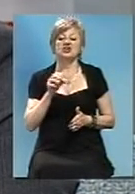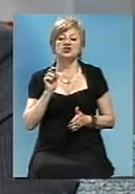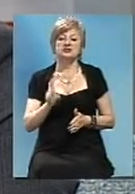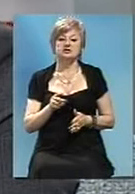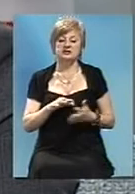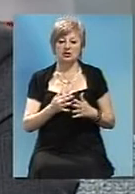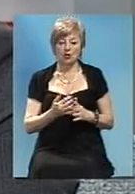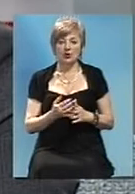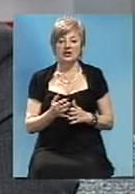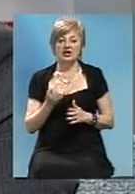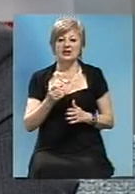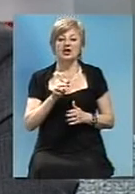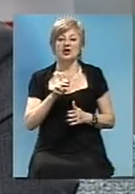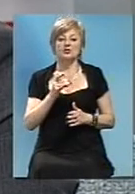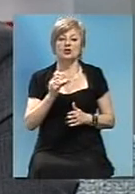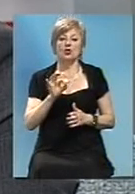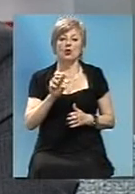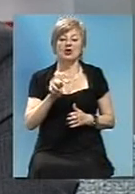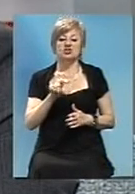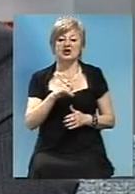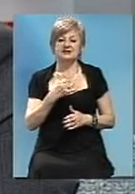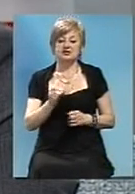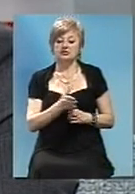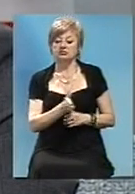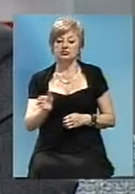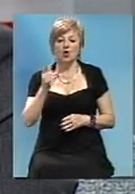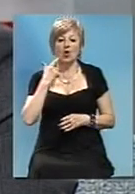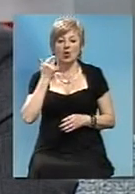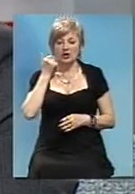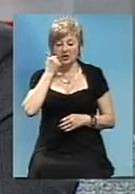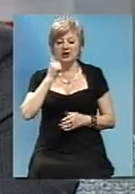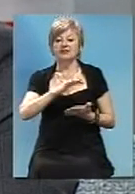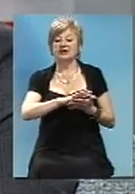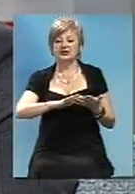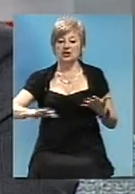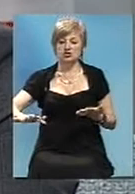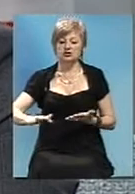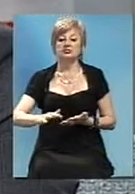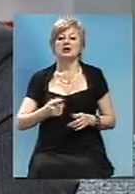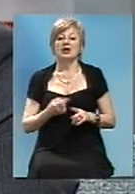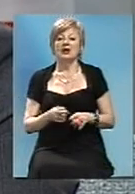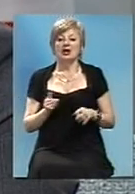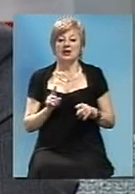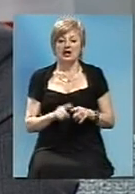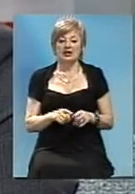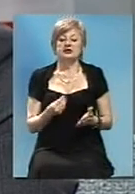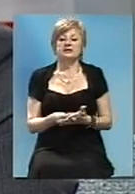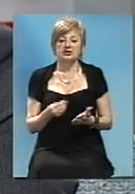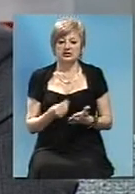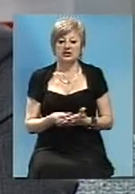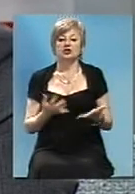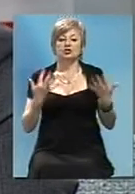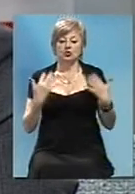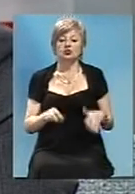от Преображенки в сторону Орехово і далі. Ці средства ми теж вже